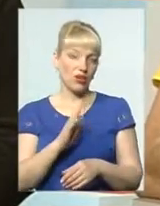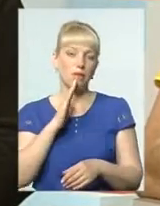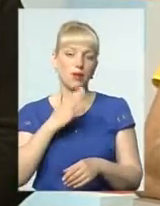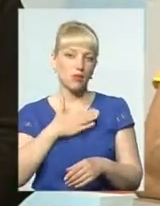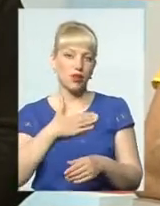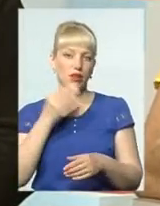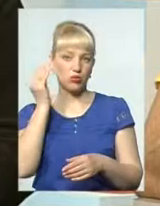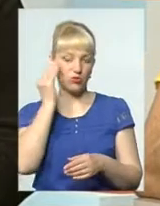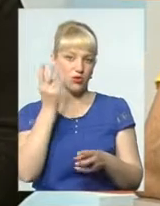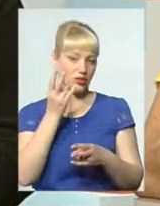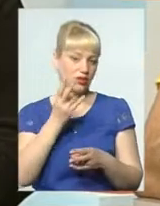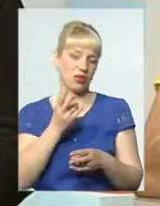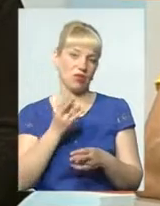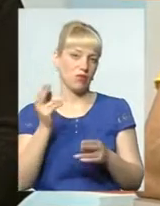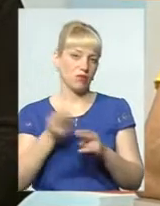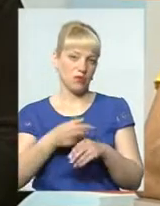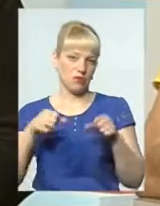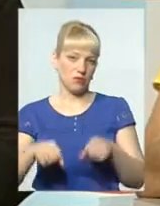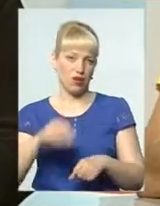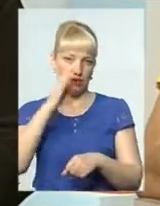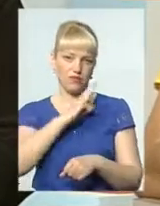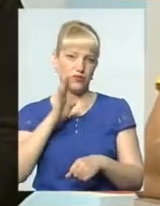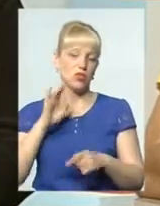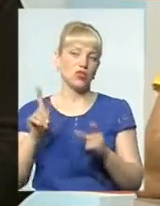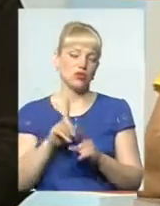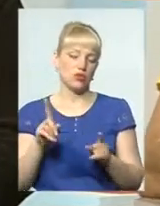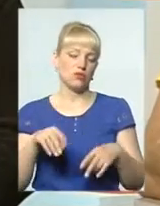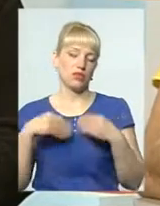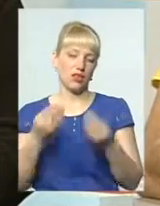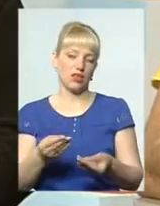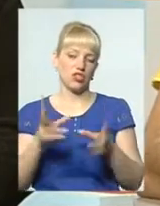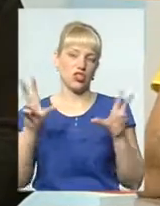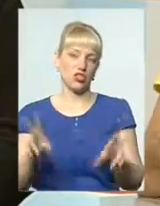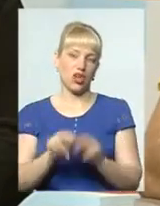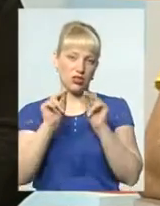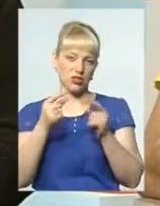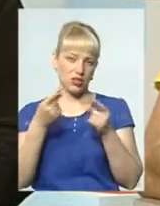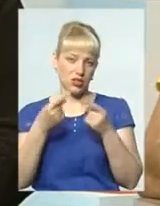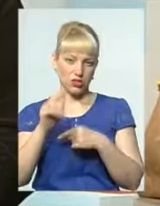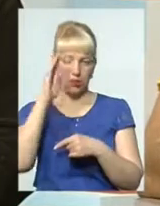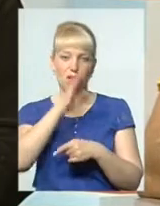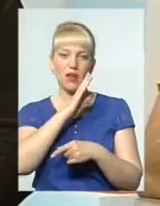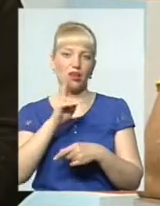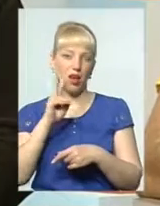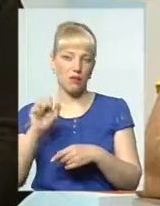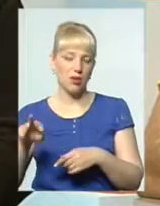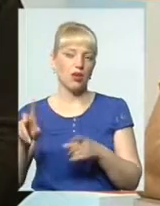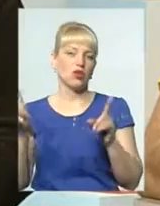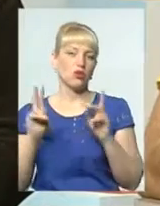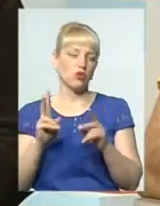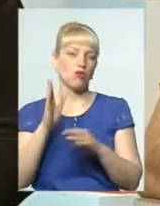думка, потрібно позбавляти батьківських прав цю матір'ю, дати шанс тим батькам, які можуть в перспективі